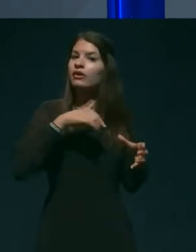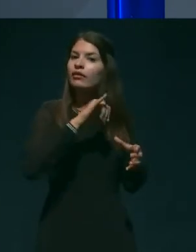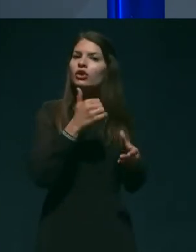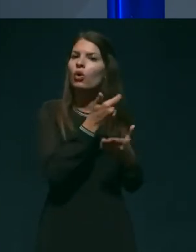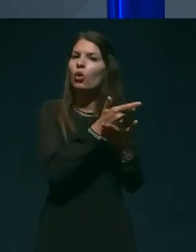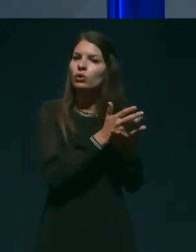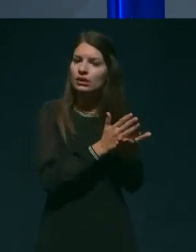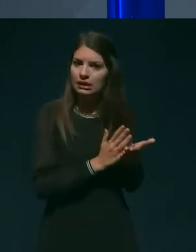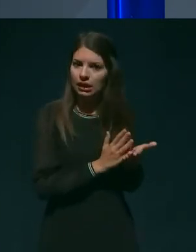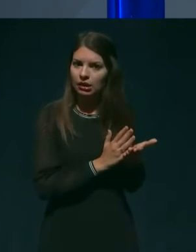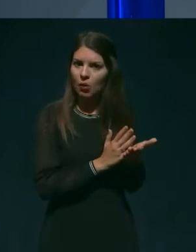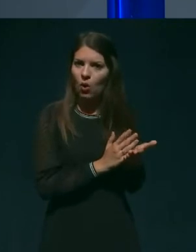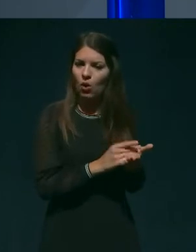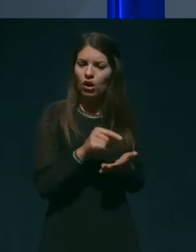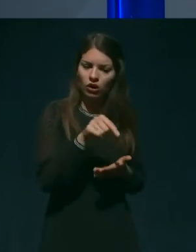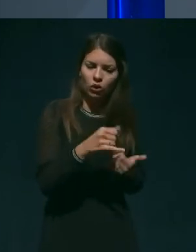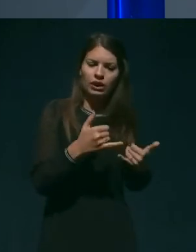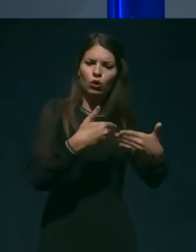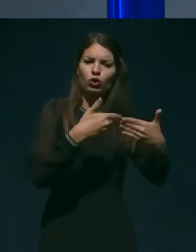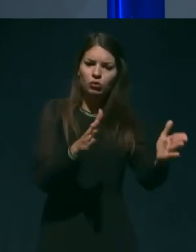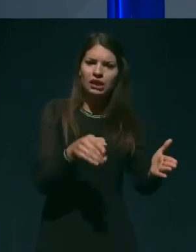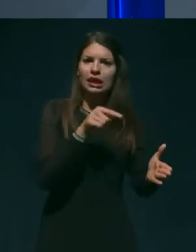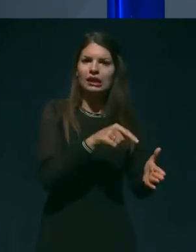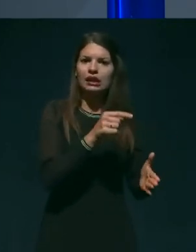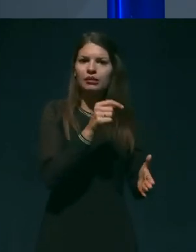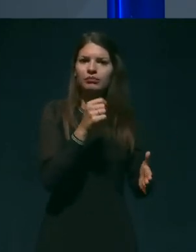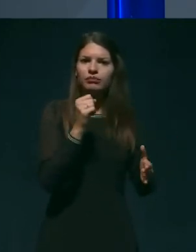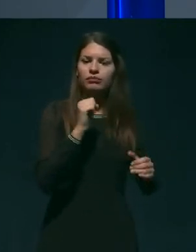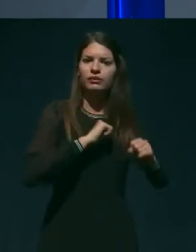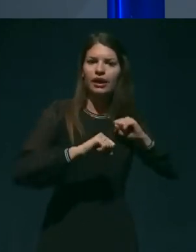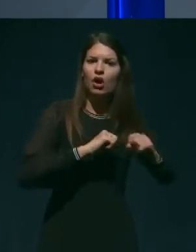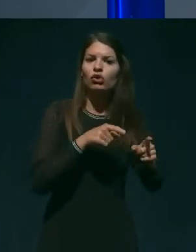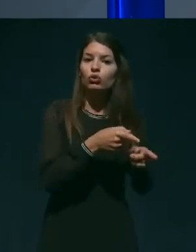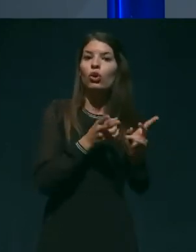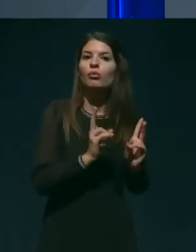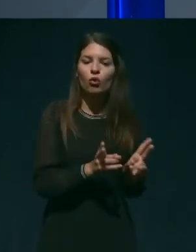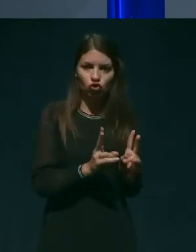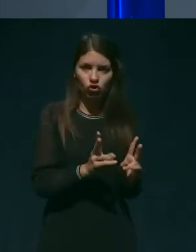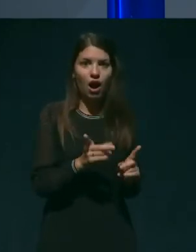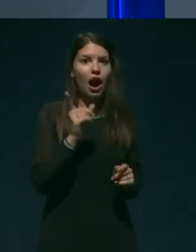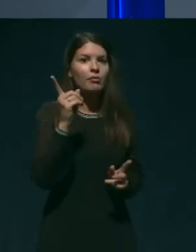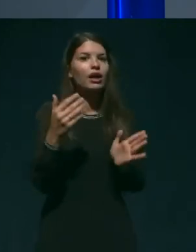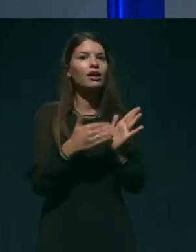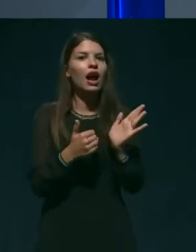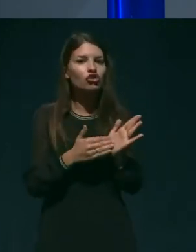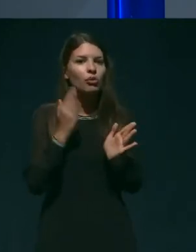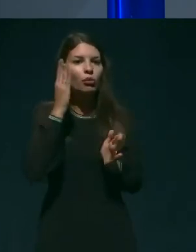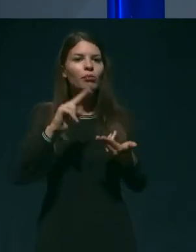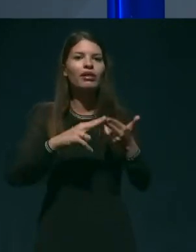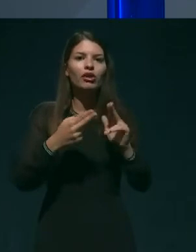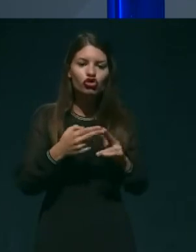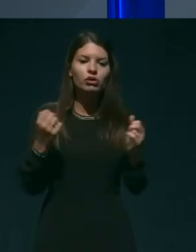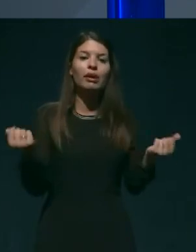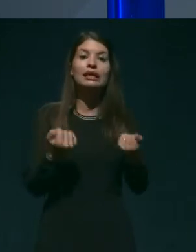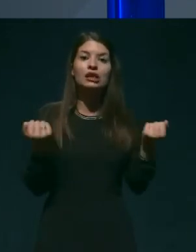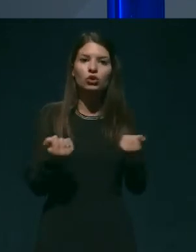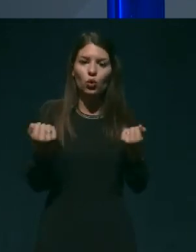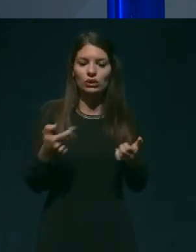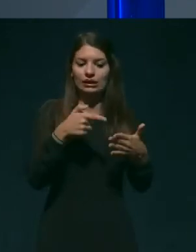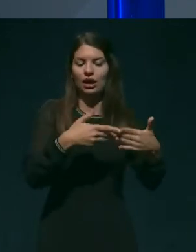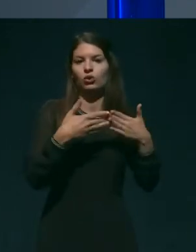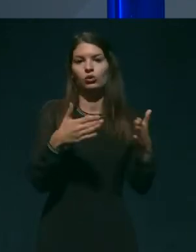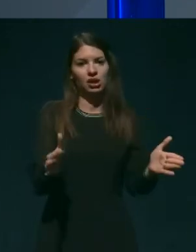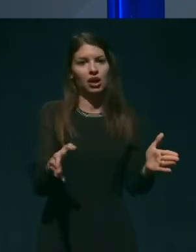neko odpiranje dejavnosti možno, kakšna bo pa dinamika tega odpiranja, je pa odvisno od